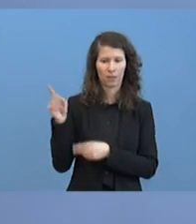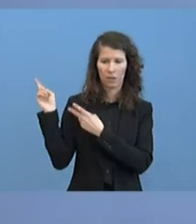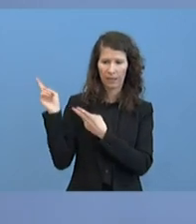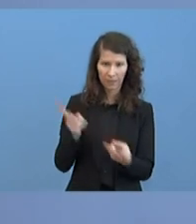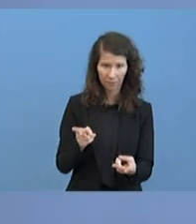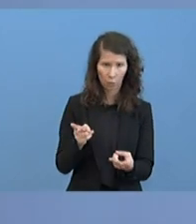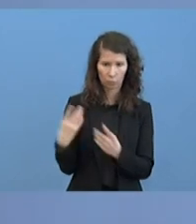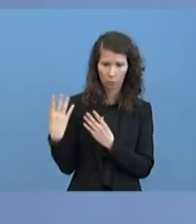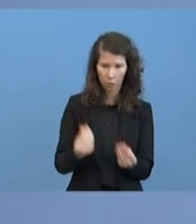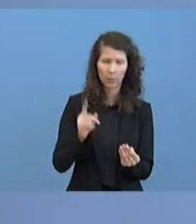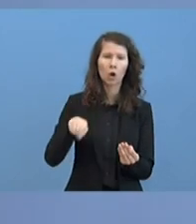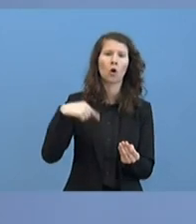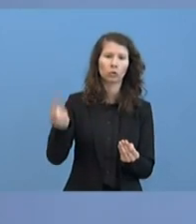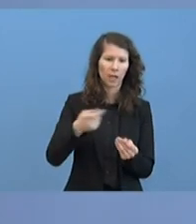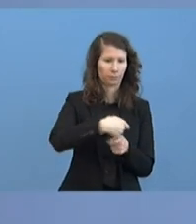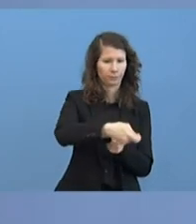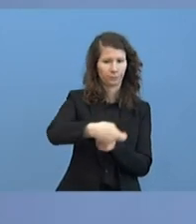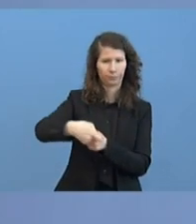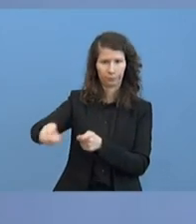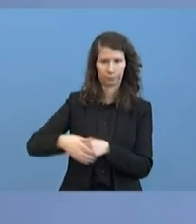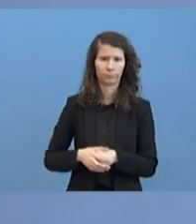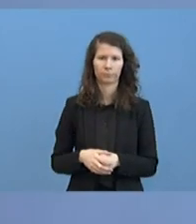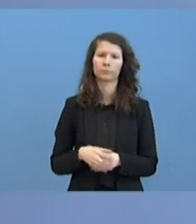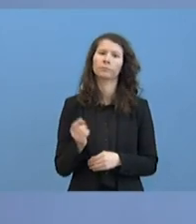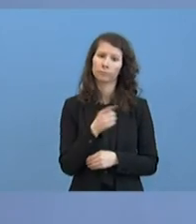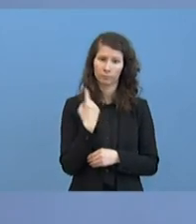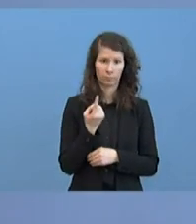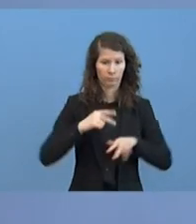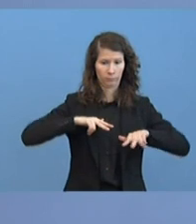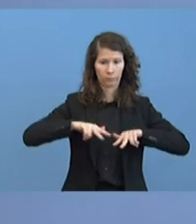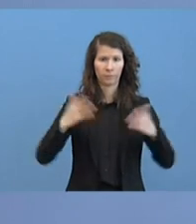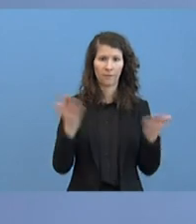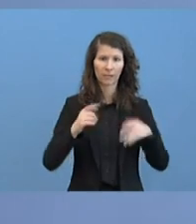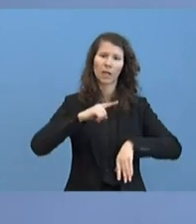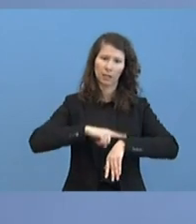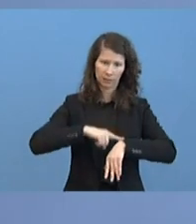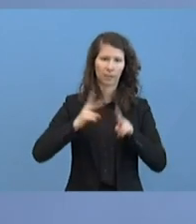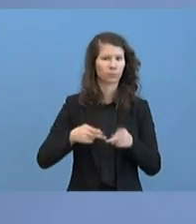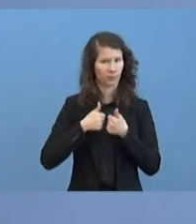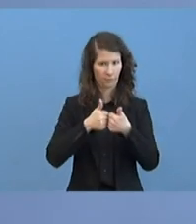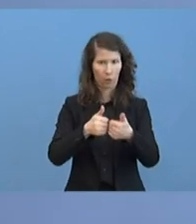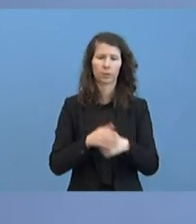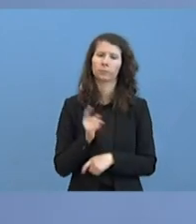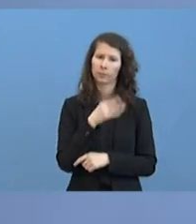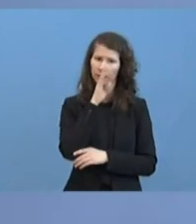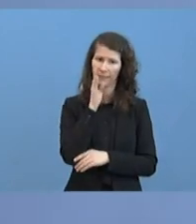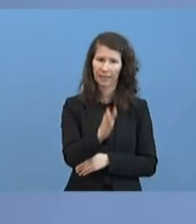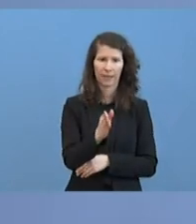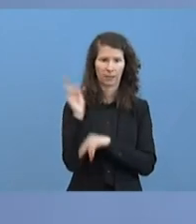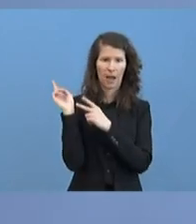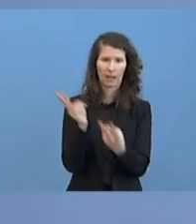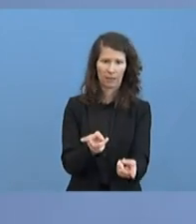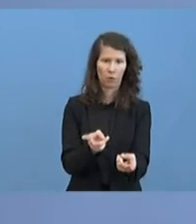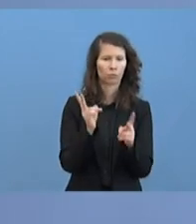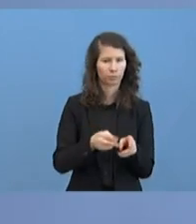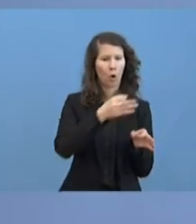Verteilung sorgt. Grundsätzlich sorgen wir dafür durch die Vertragsgestaltung, dass kein Zeitverzug entsteht, indem wir eine direkte Anlieferung vor Ort nach den Vorgaben